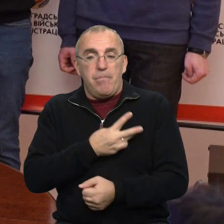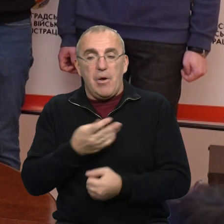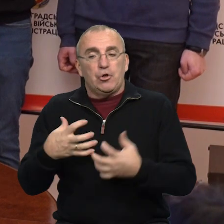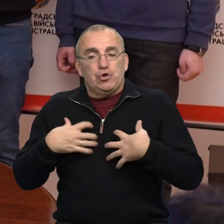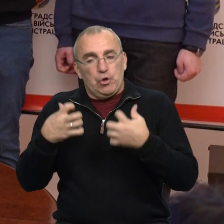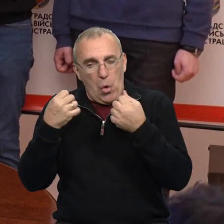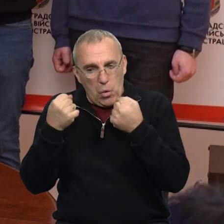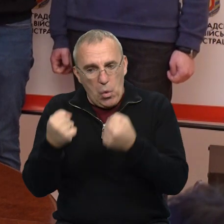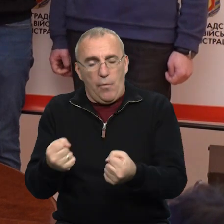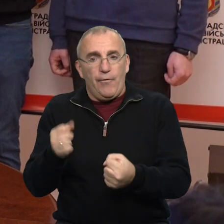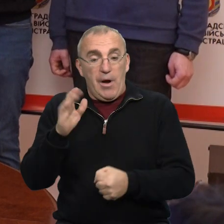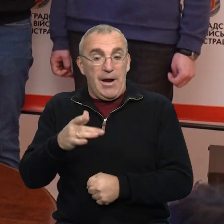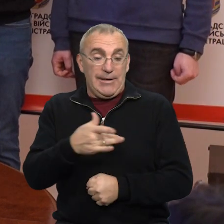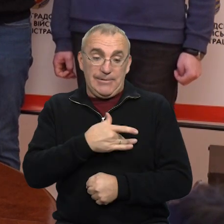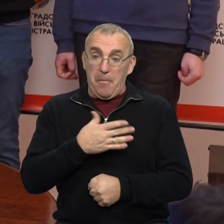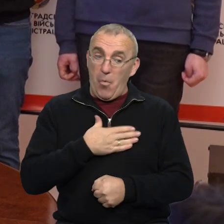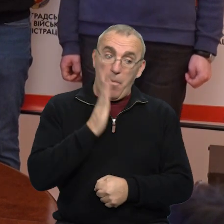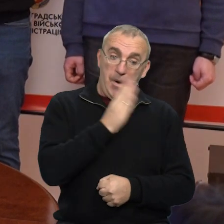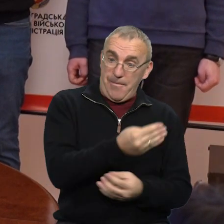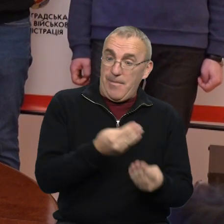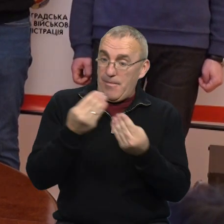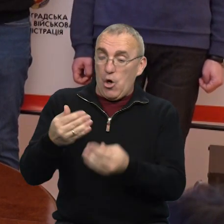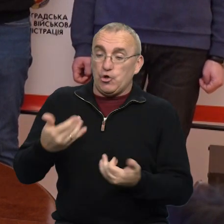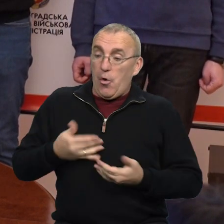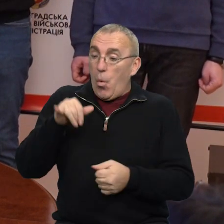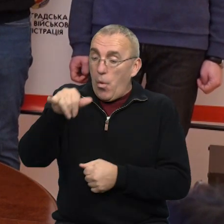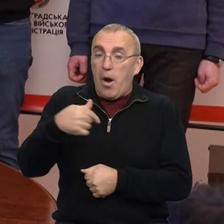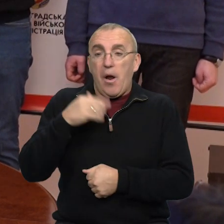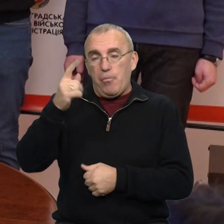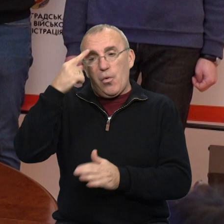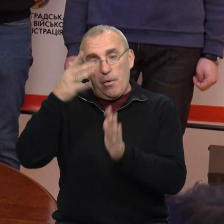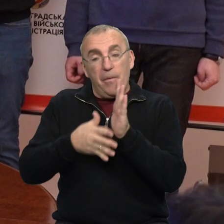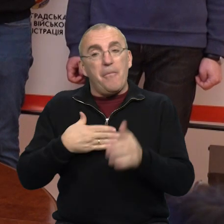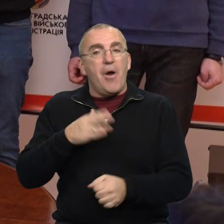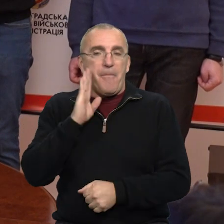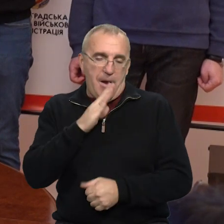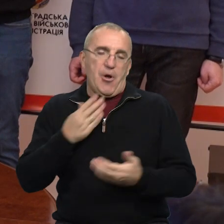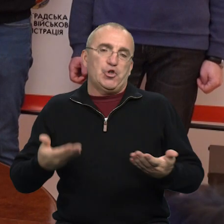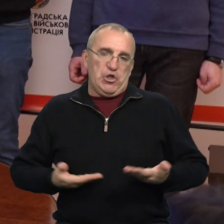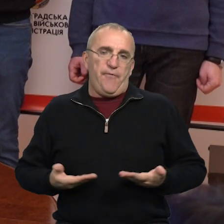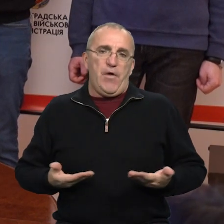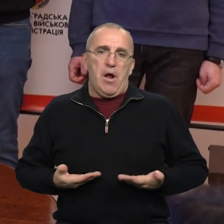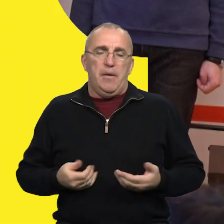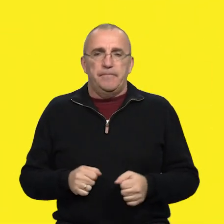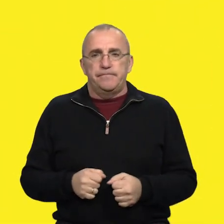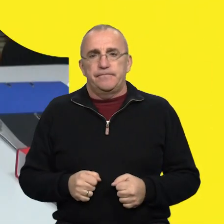бажаю здоров'я, і хай серце моєї мами живе в вас, а я буду розуміти, моя мама жива.